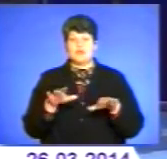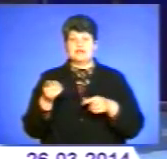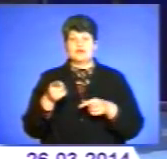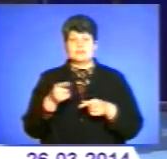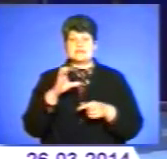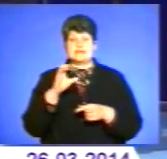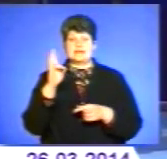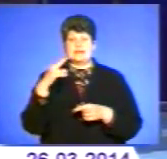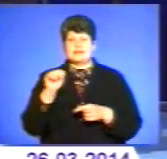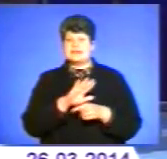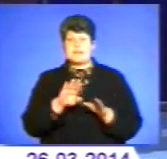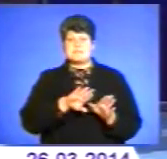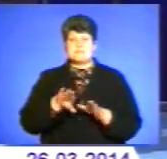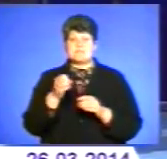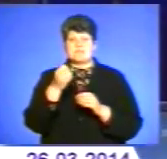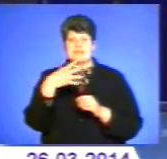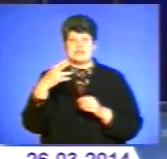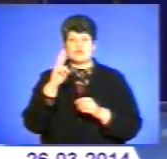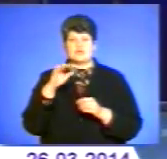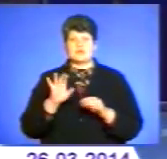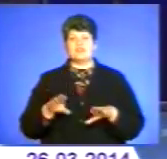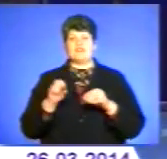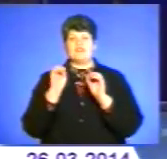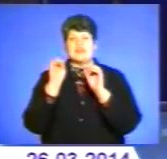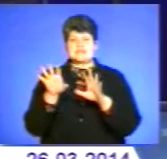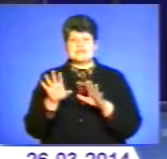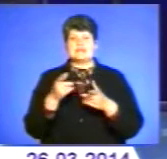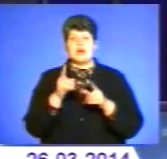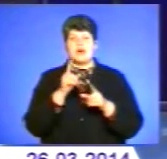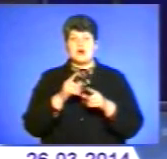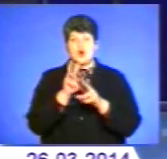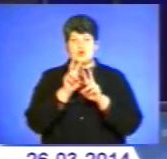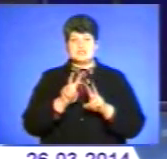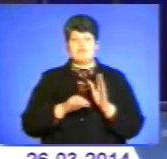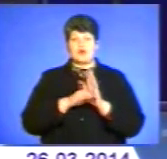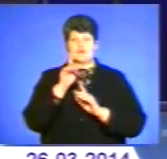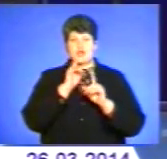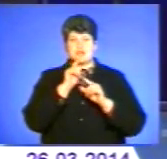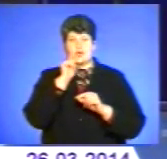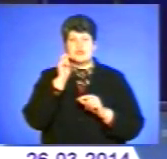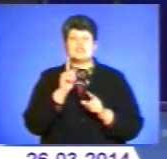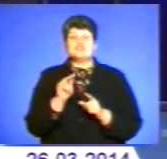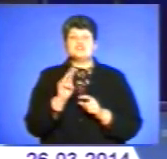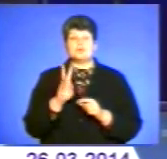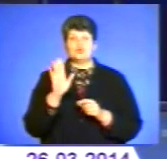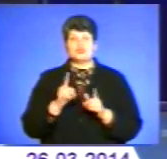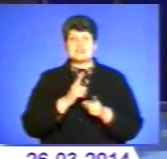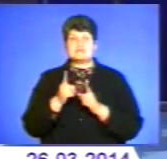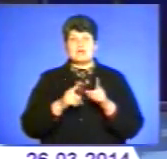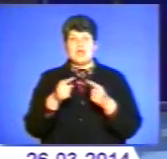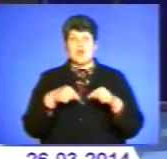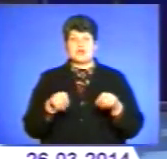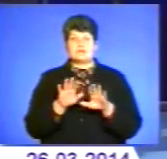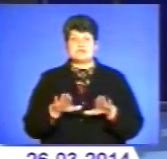пізніше, як 15 квітня, цей проєкт буде внесений на розгляд Верховної Ради України. Чим обернуться зміни для органів місцевого